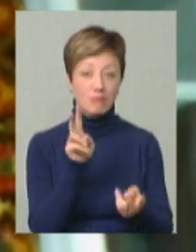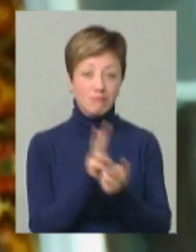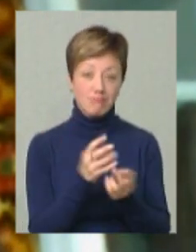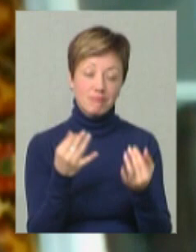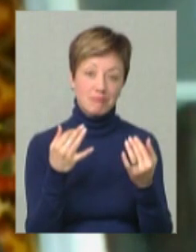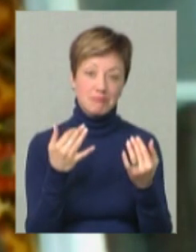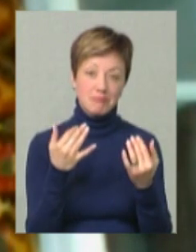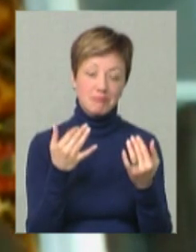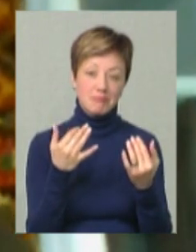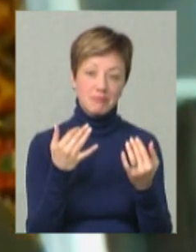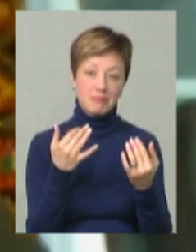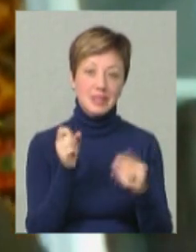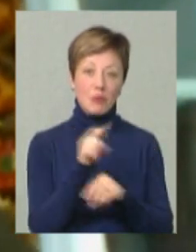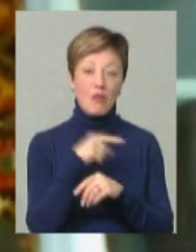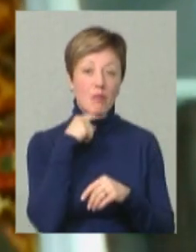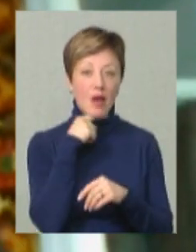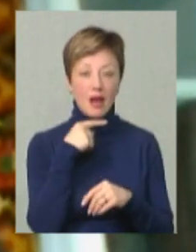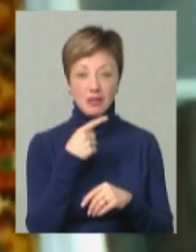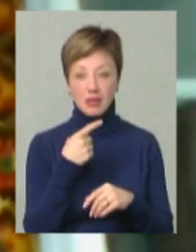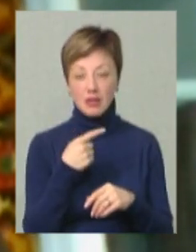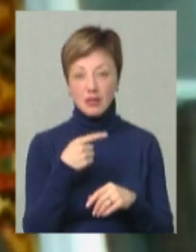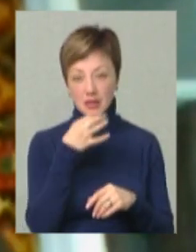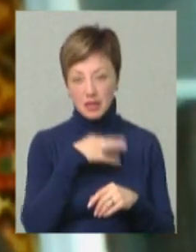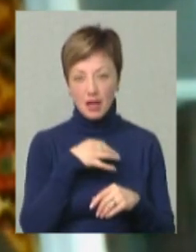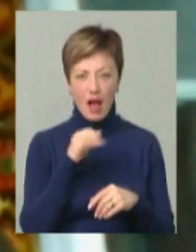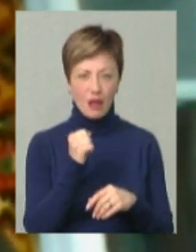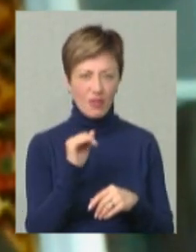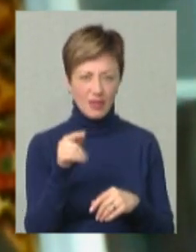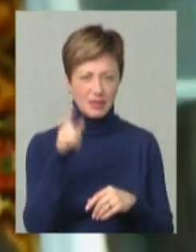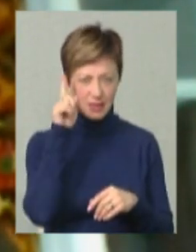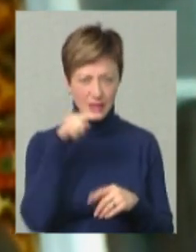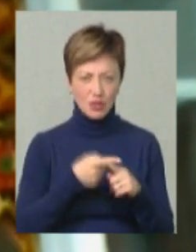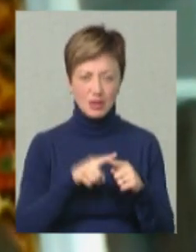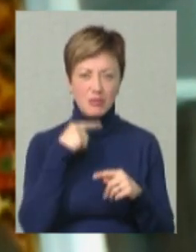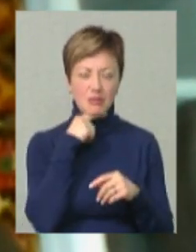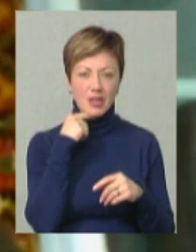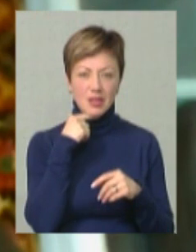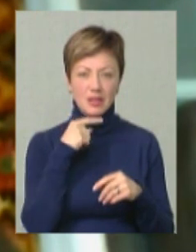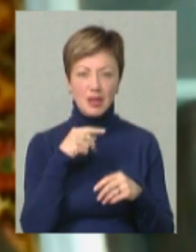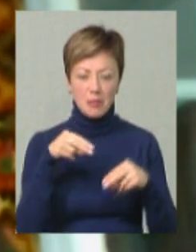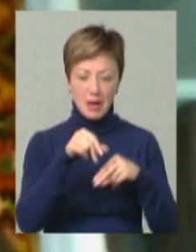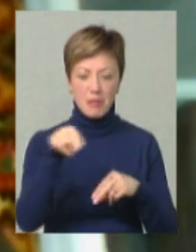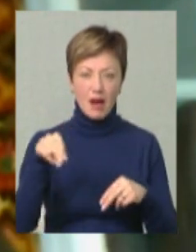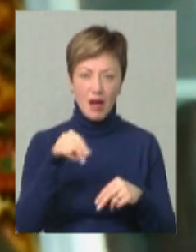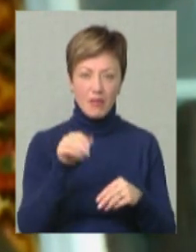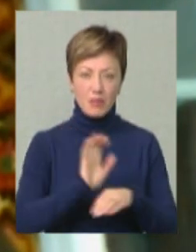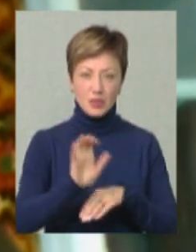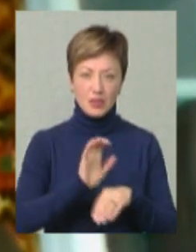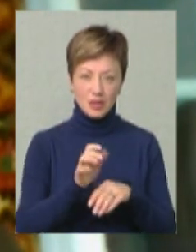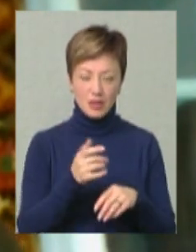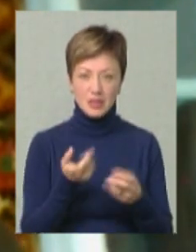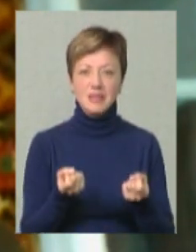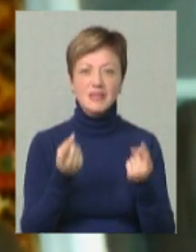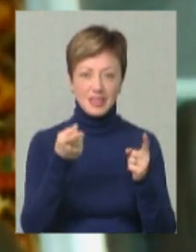замовили м'ясо, він каже, Антон Федорович, ти знаєш, що це м'ясо з приправами, які їм поставчають?